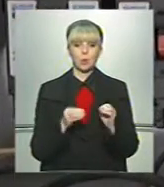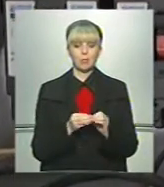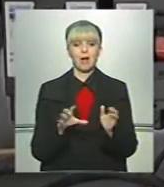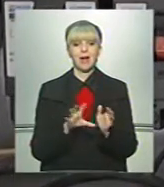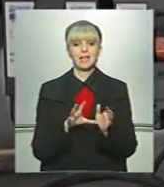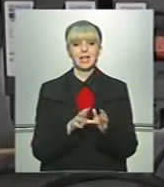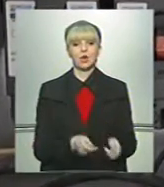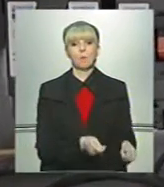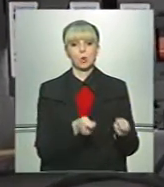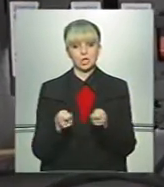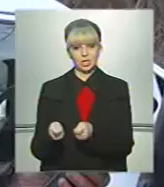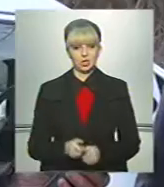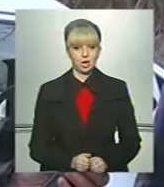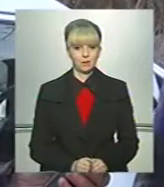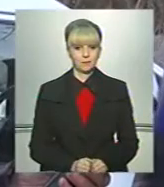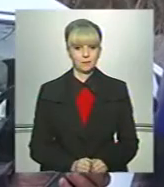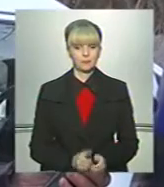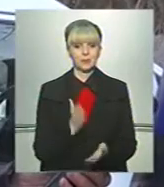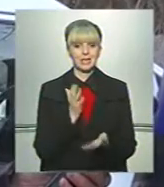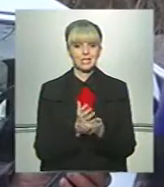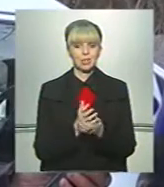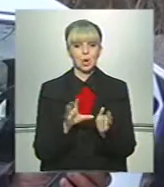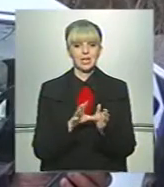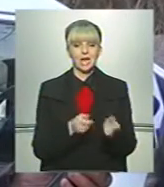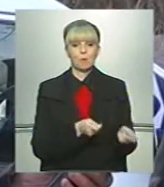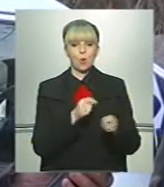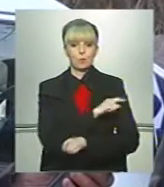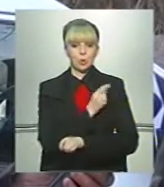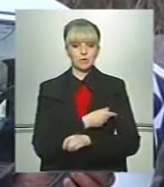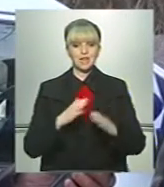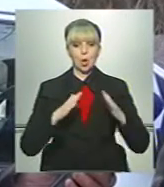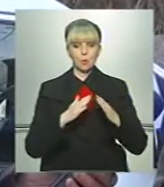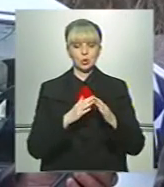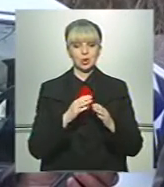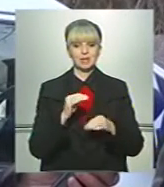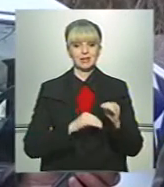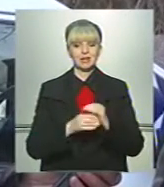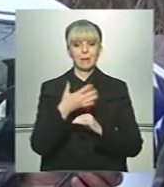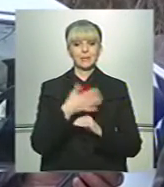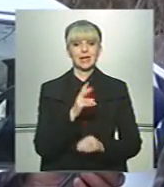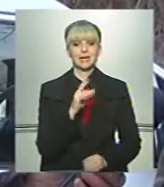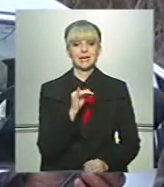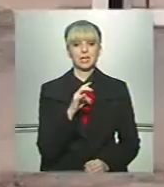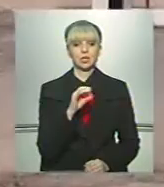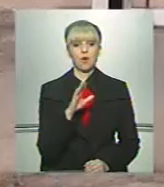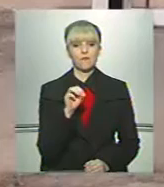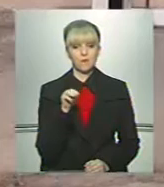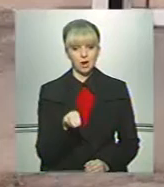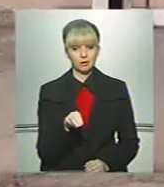енергопостачання. «Існуюча енергопотужність даної будівлі становить 50 кіловатт,